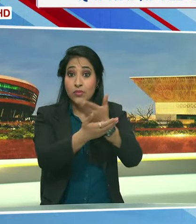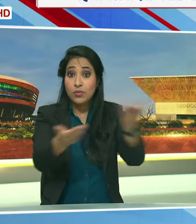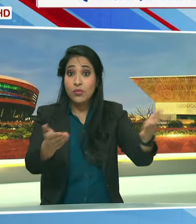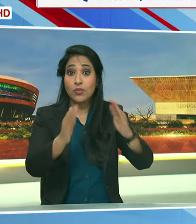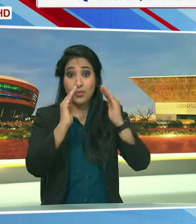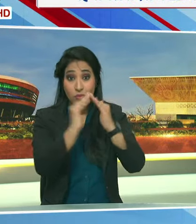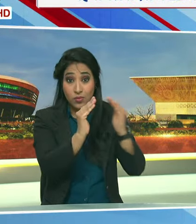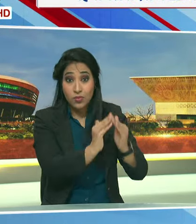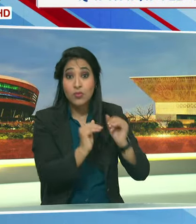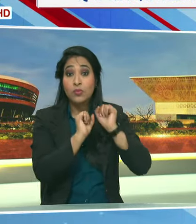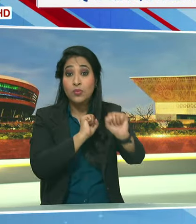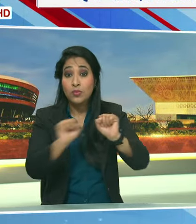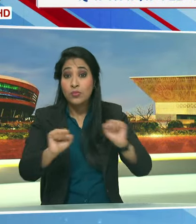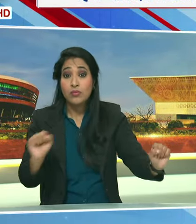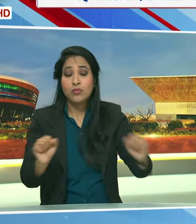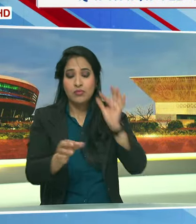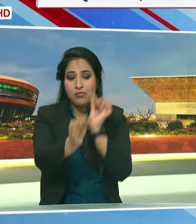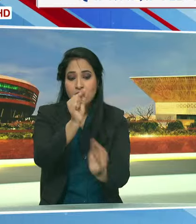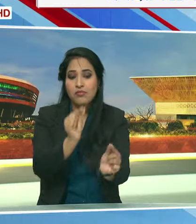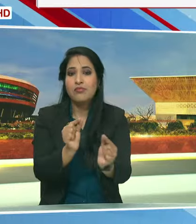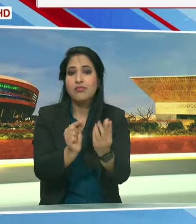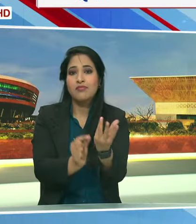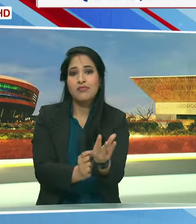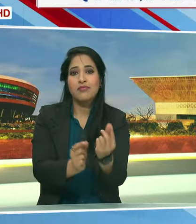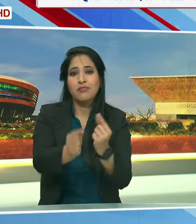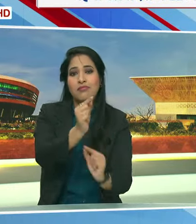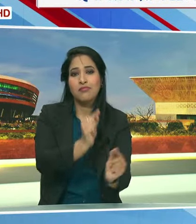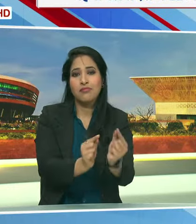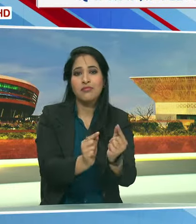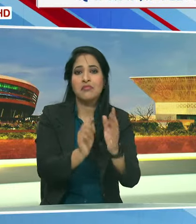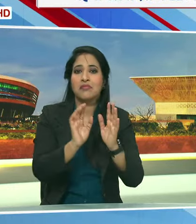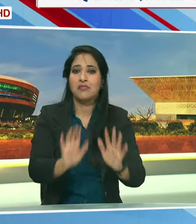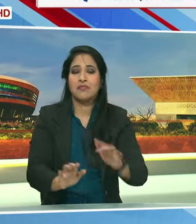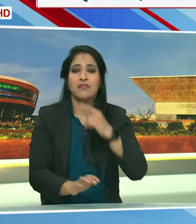को घरों में दिये जलाने के लिए कहा है